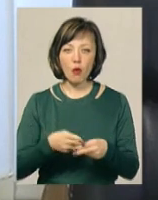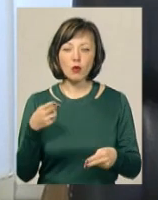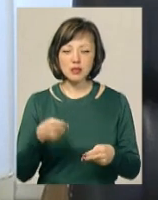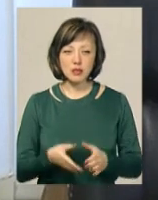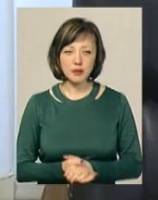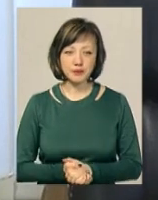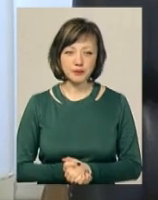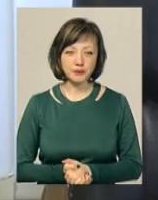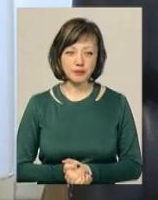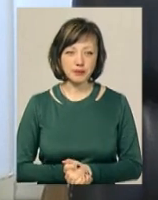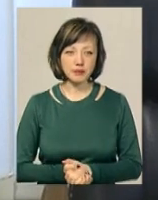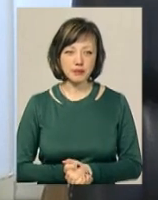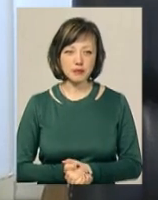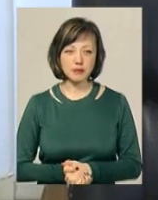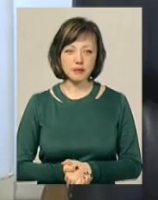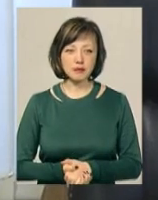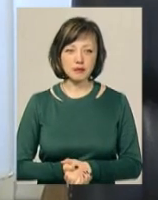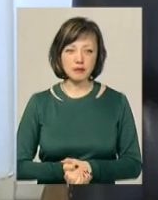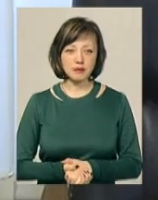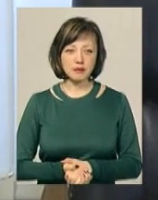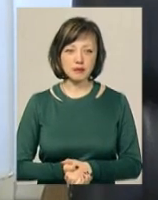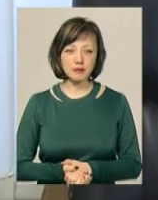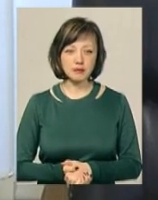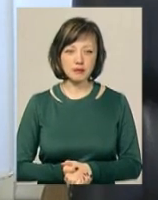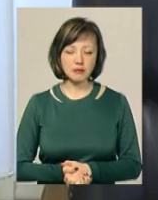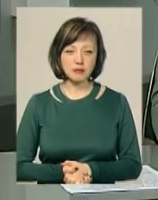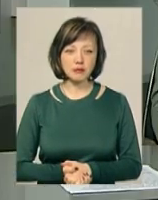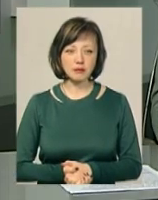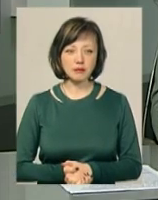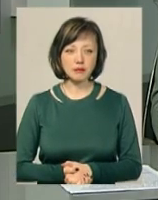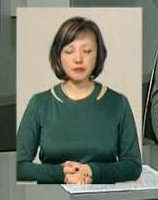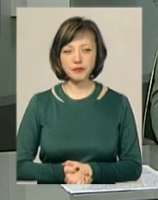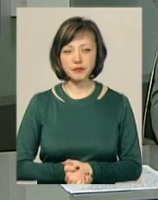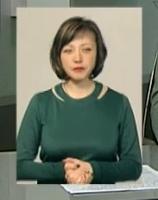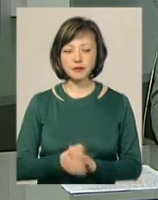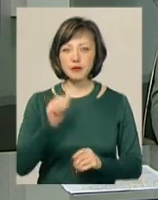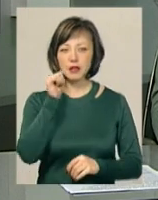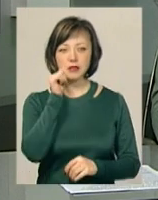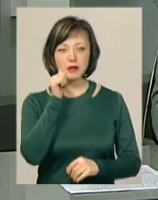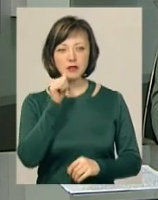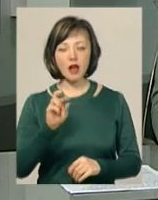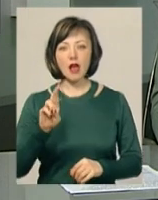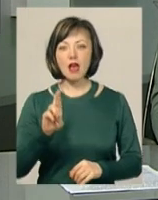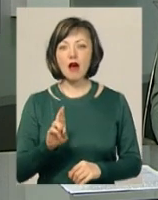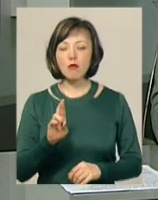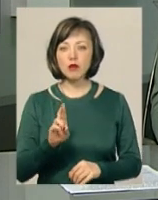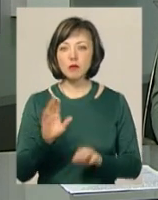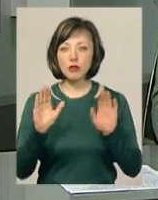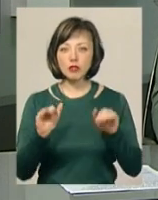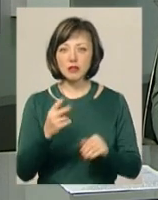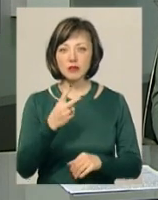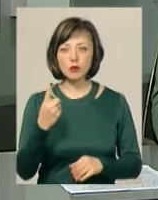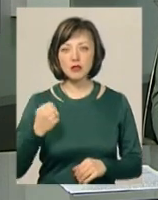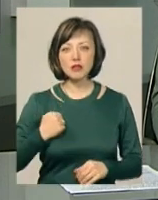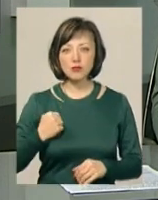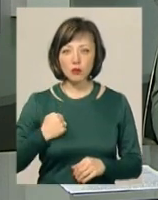питання. Світлана Русіна, Іван Мовчан, новини Поділяцентр. Завтра у Ярмоленцях попрощаються з 21-річним військовим